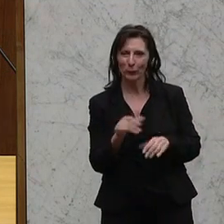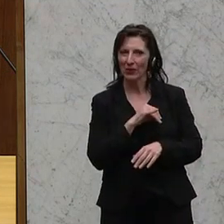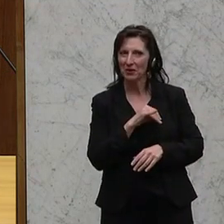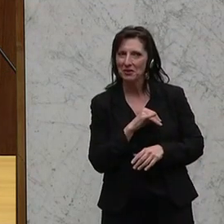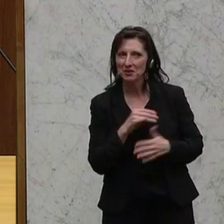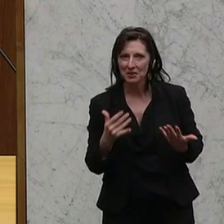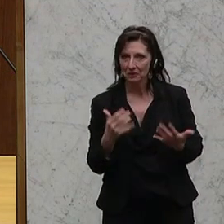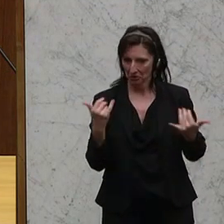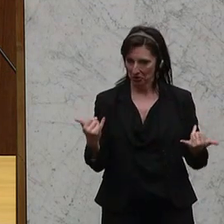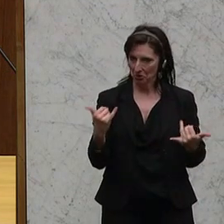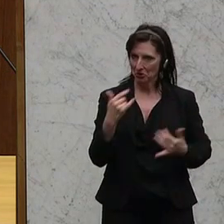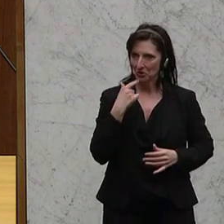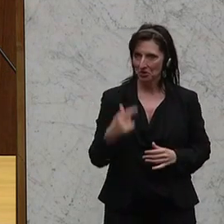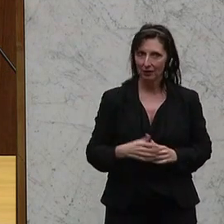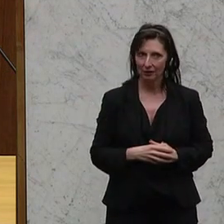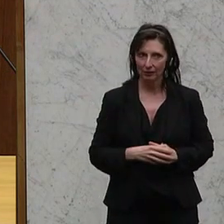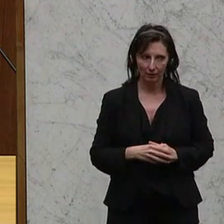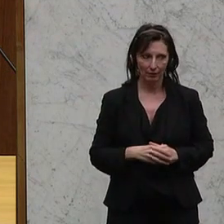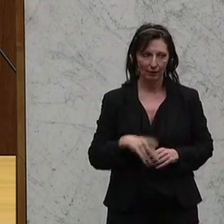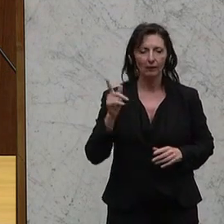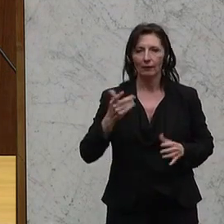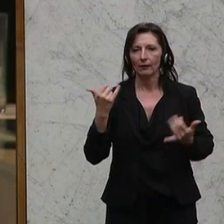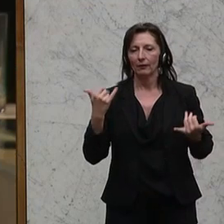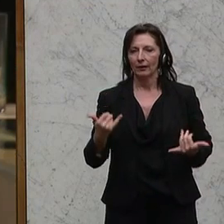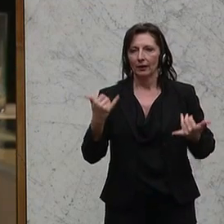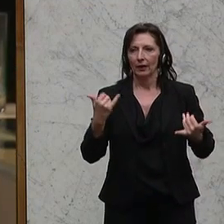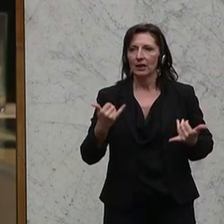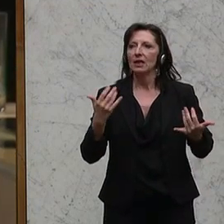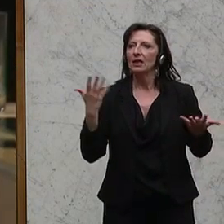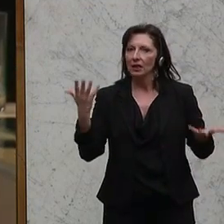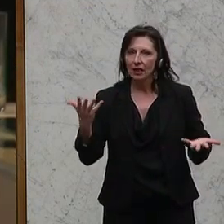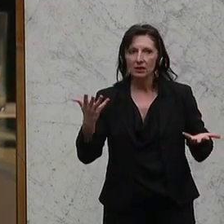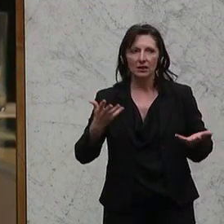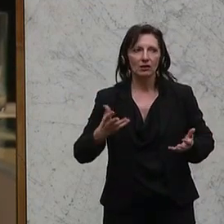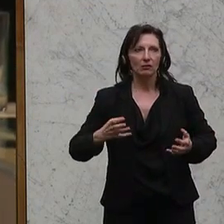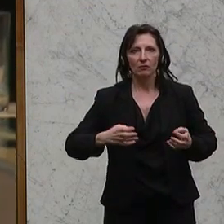ja offensichtlich, wie wir da hier sagen, der Dampf draußen, kann man sich das kurz leisten.